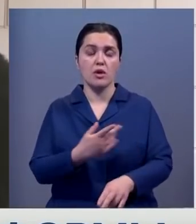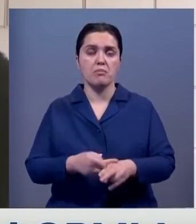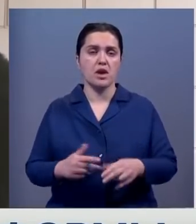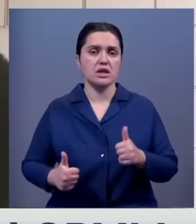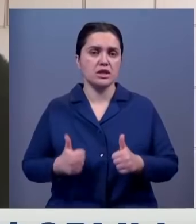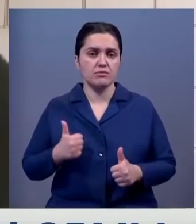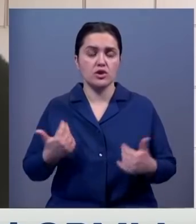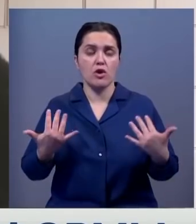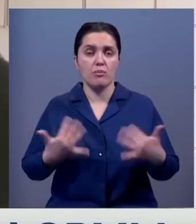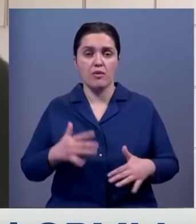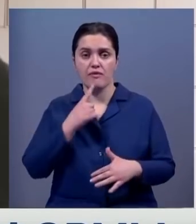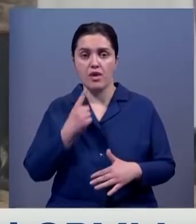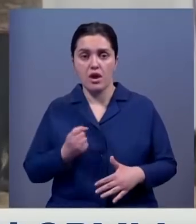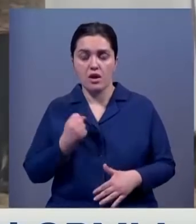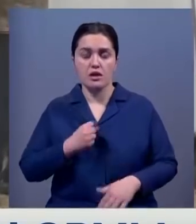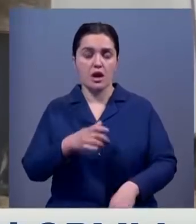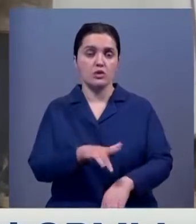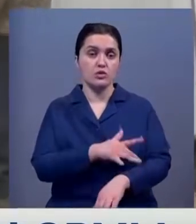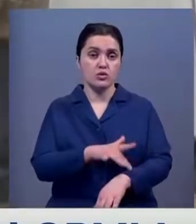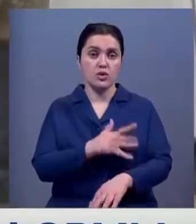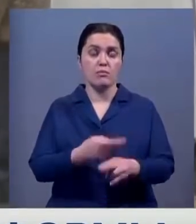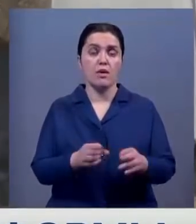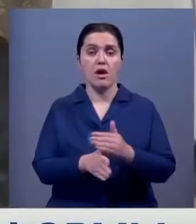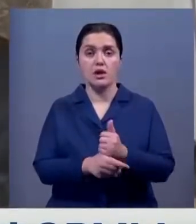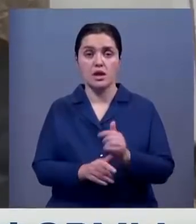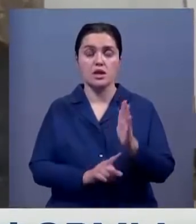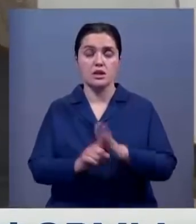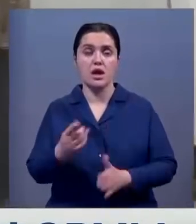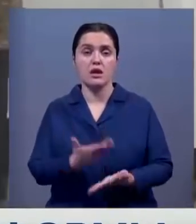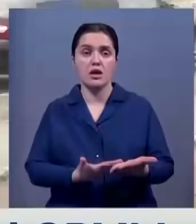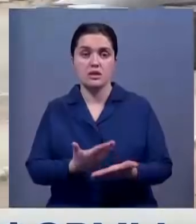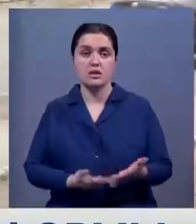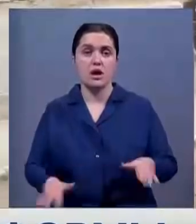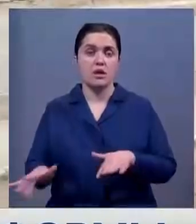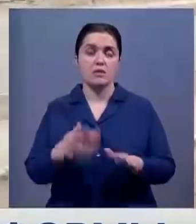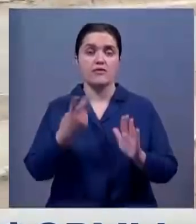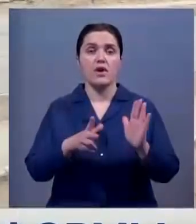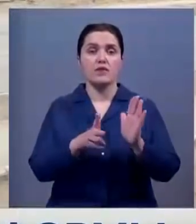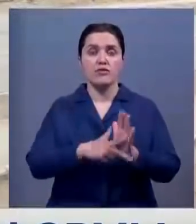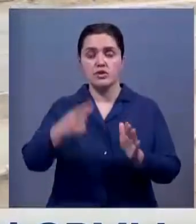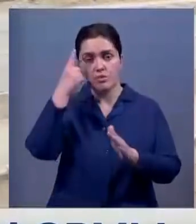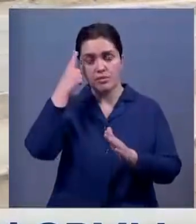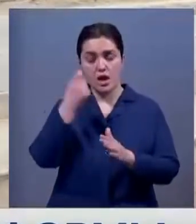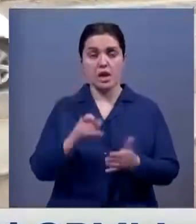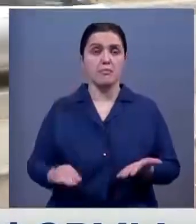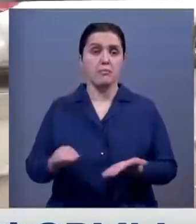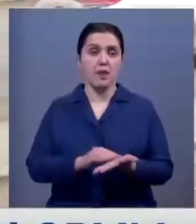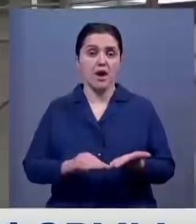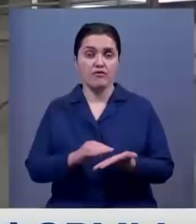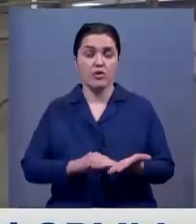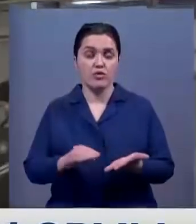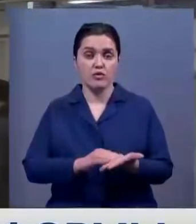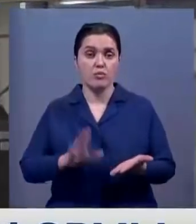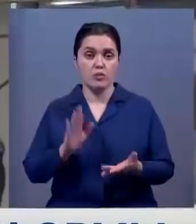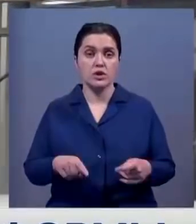вооруженных сил и военнослужащих. В Атырау с начала разъяснительной акции вынесли 28 предупреждений. При повторном нарушении будут